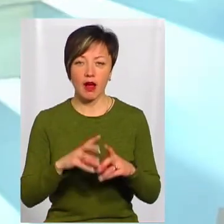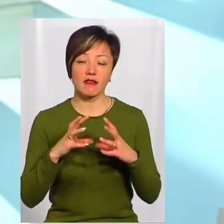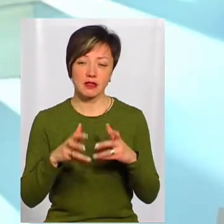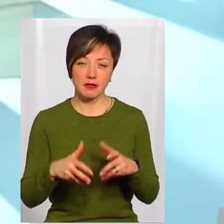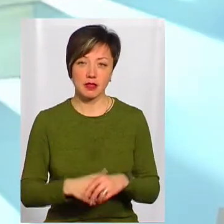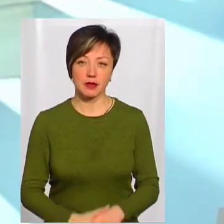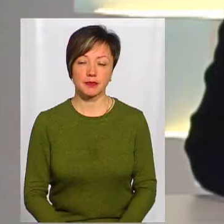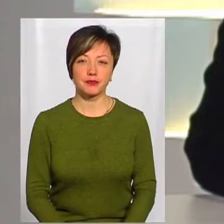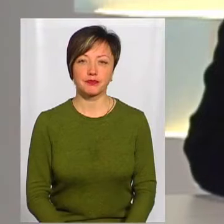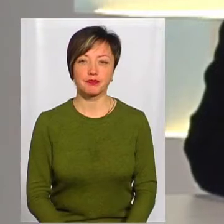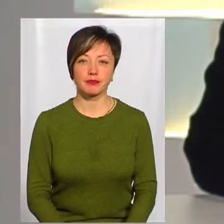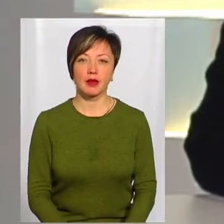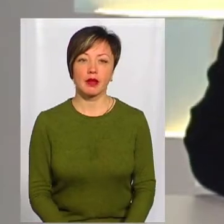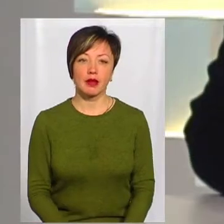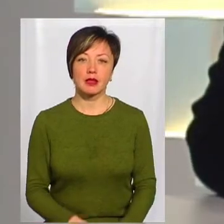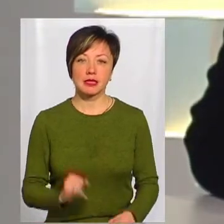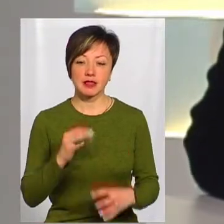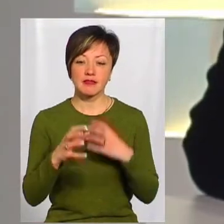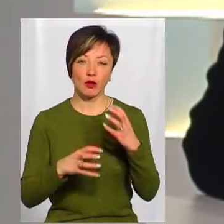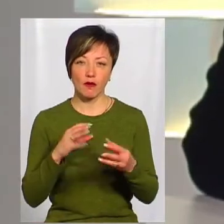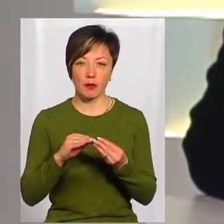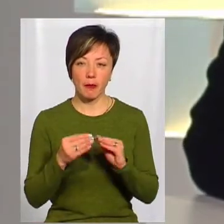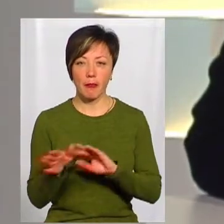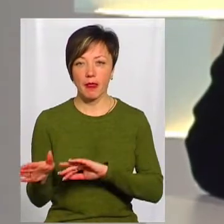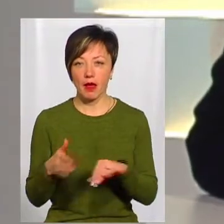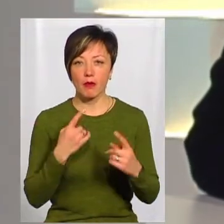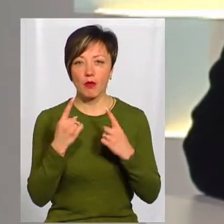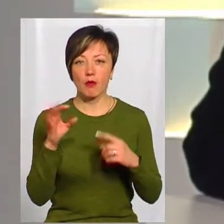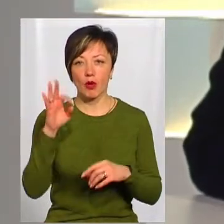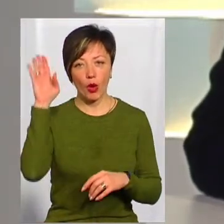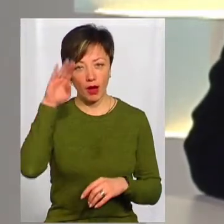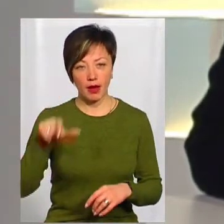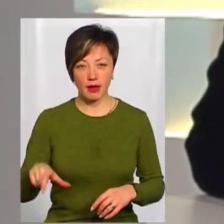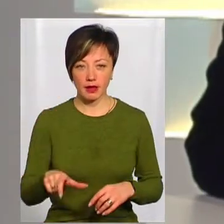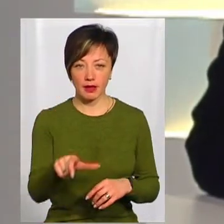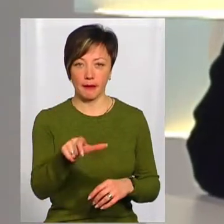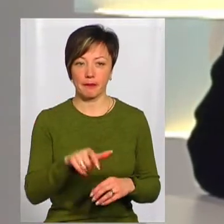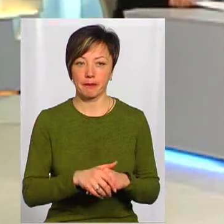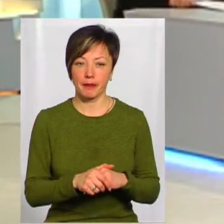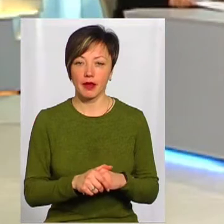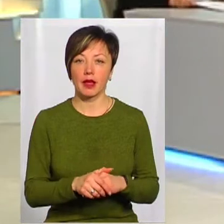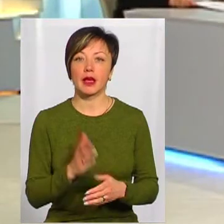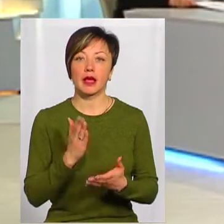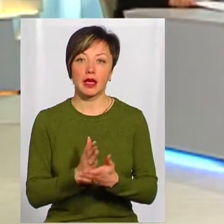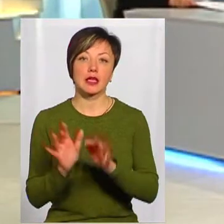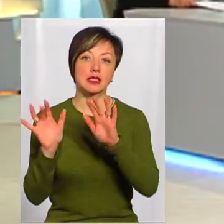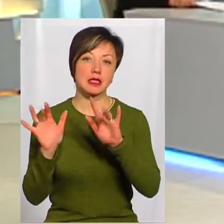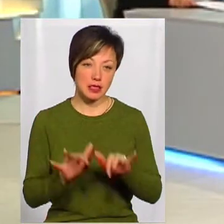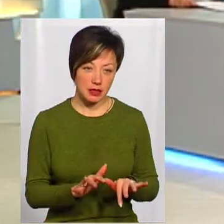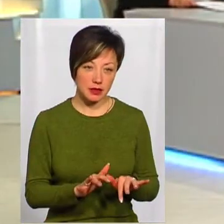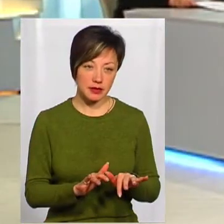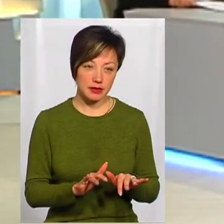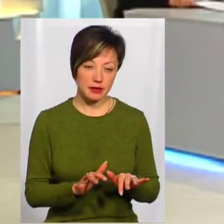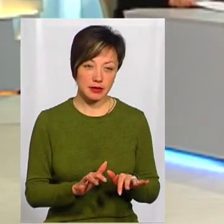а в світі. Загалом. Це глобальна проблема. Поговоримо про ріки. Як є сніг, то